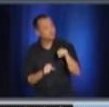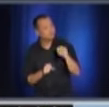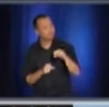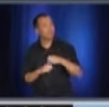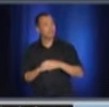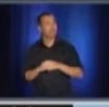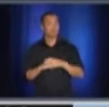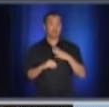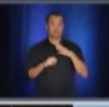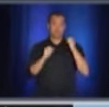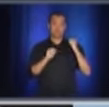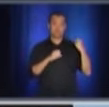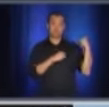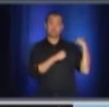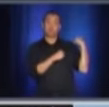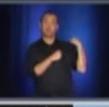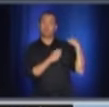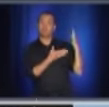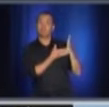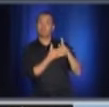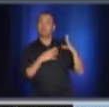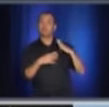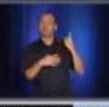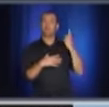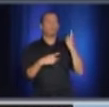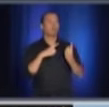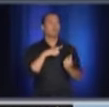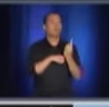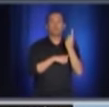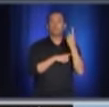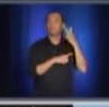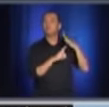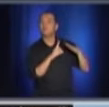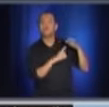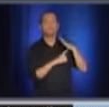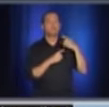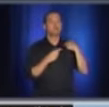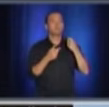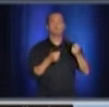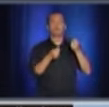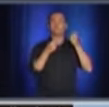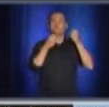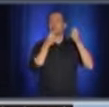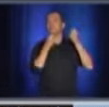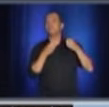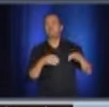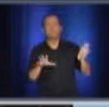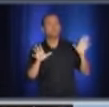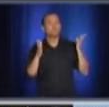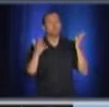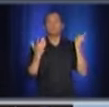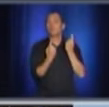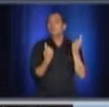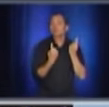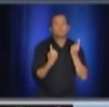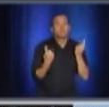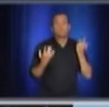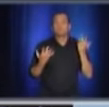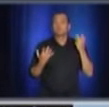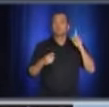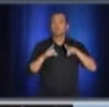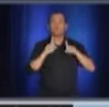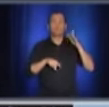période des vacances, des fois où on est peut-être moins attentif, y avoir des cas où, par